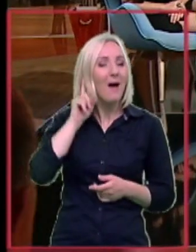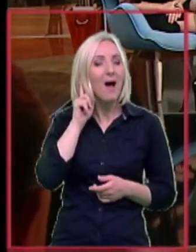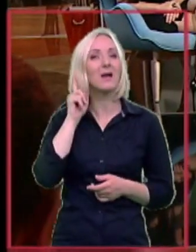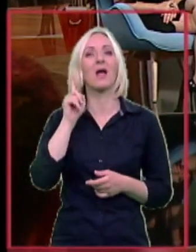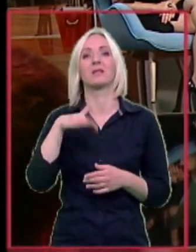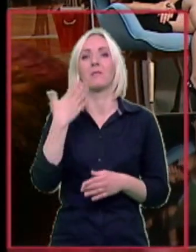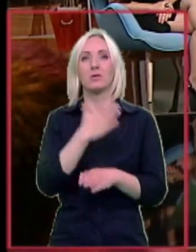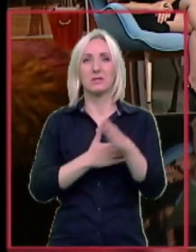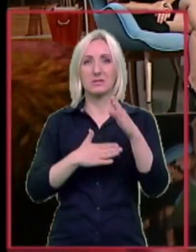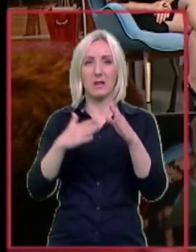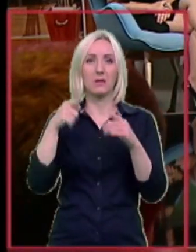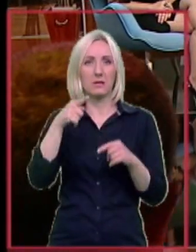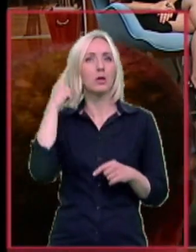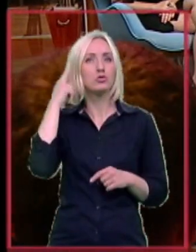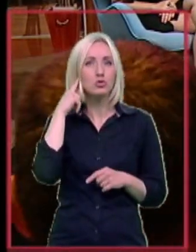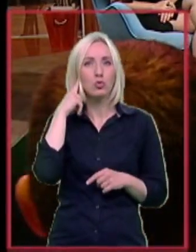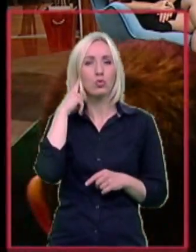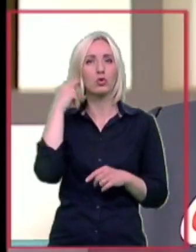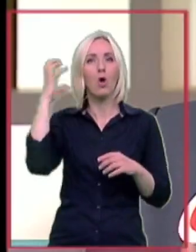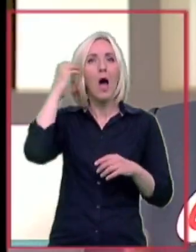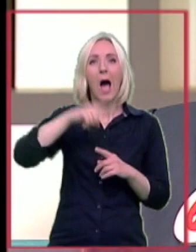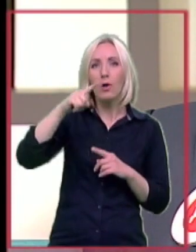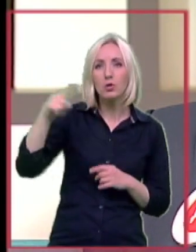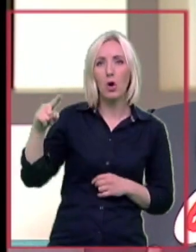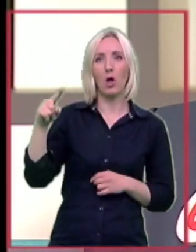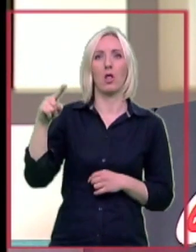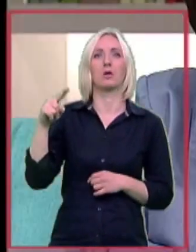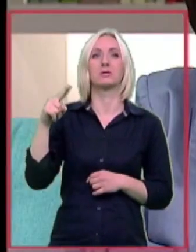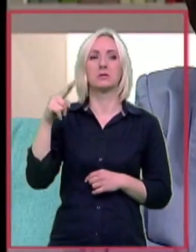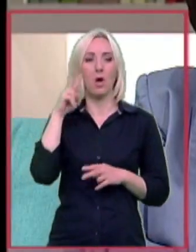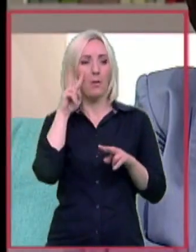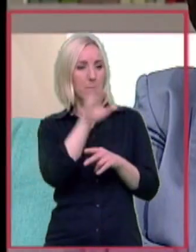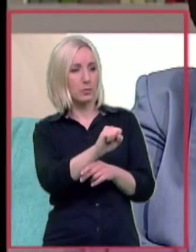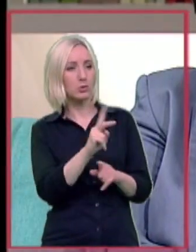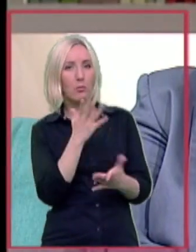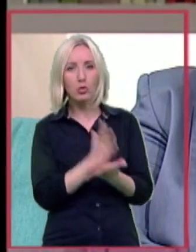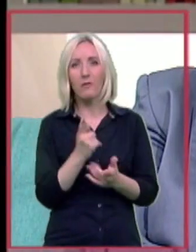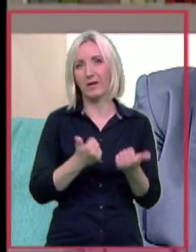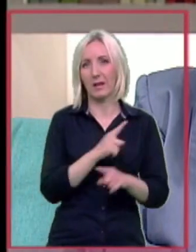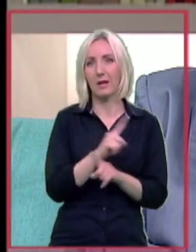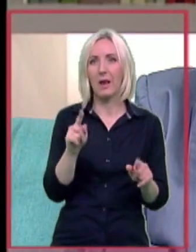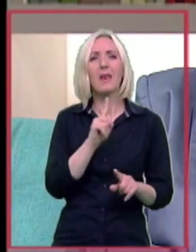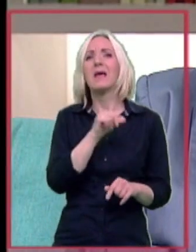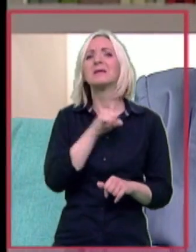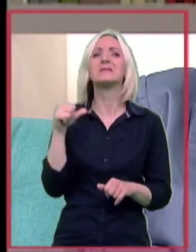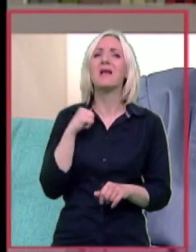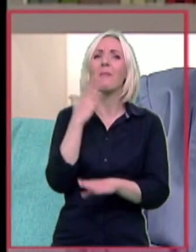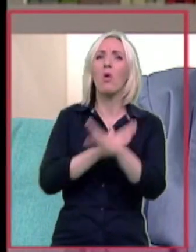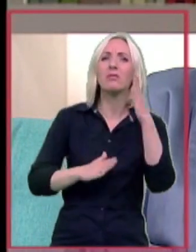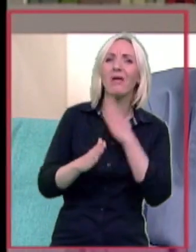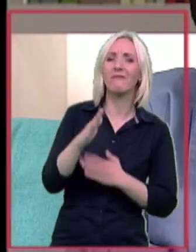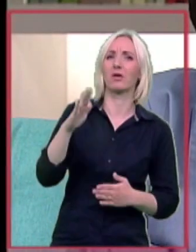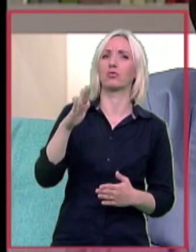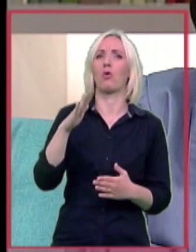defektolozi, surde, audiolozi, u radu sa dete, to obraćaju pažnju koliko mu odgovara ili ne. Nije to samo defektologi, psihologi,